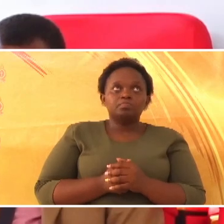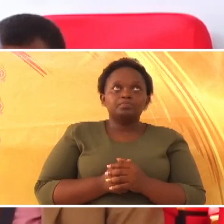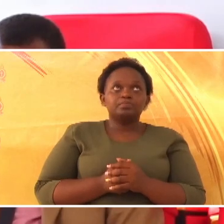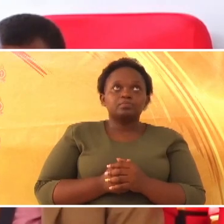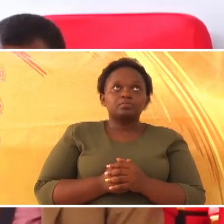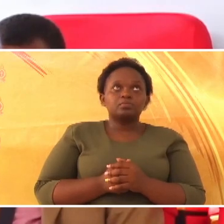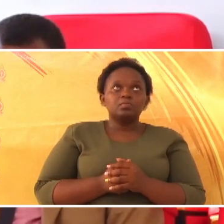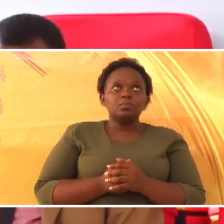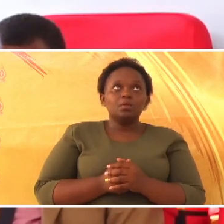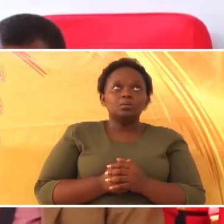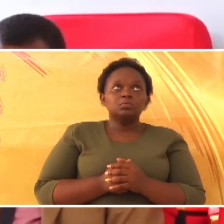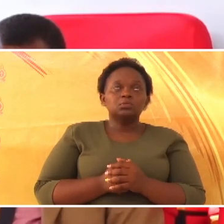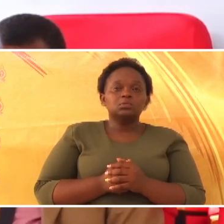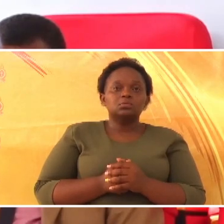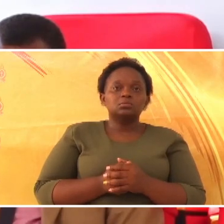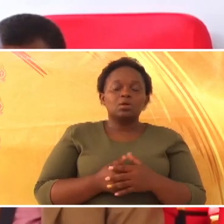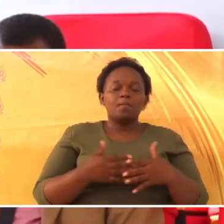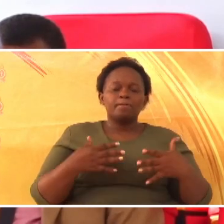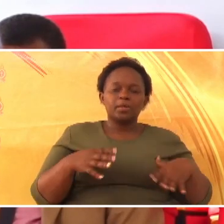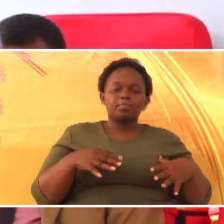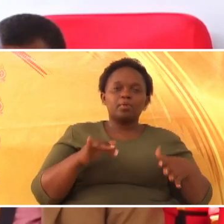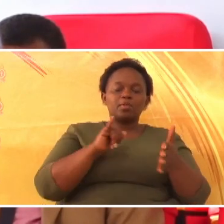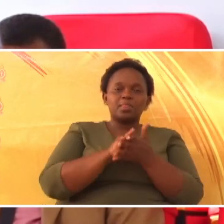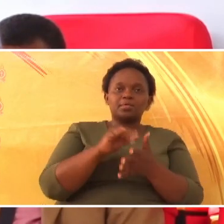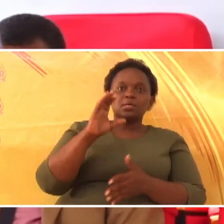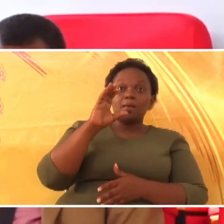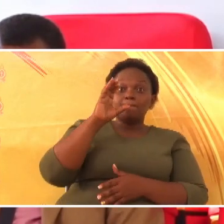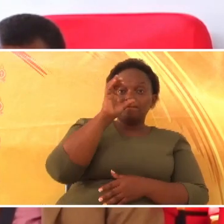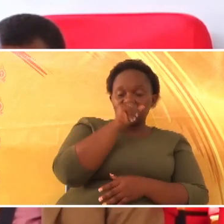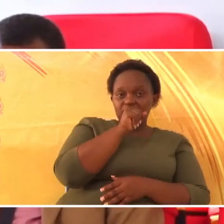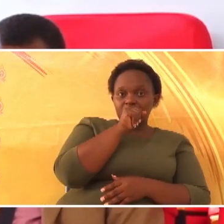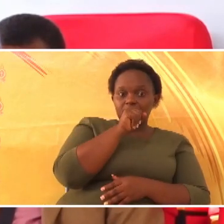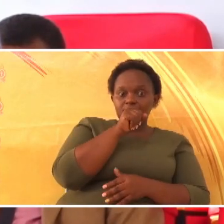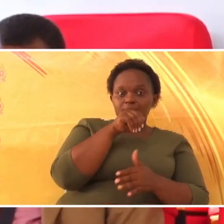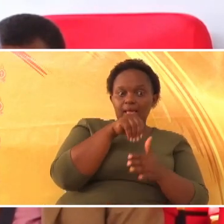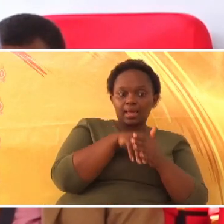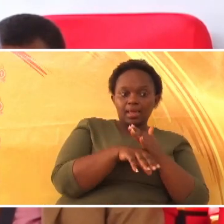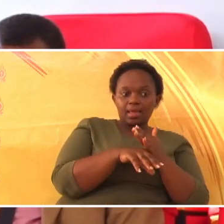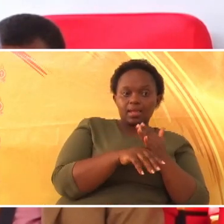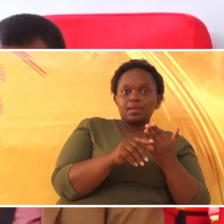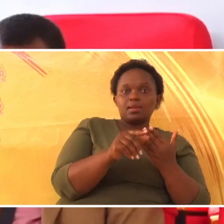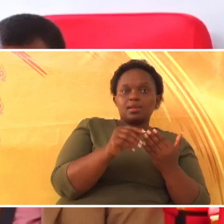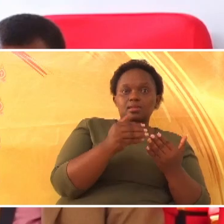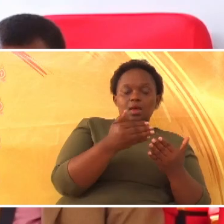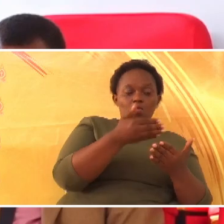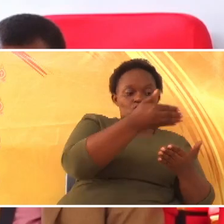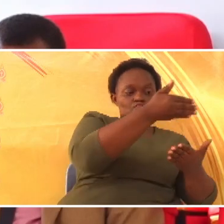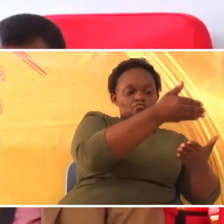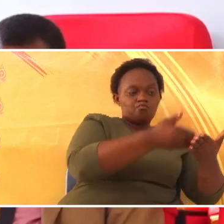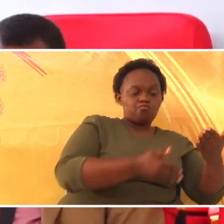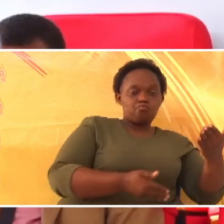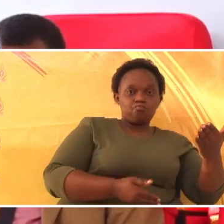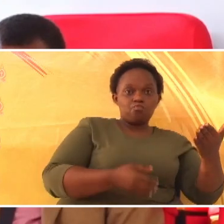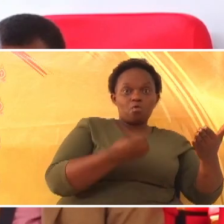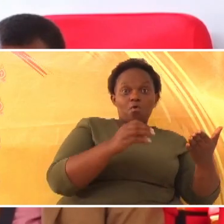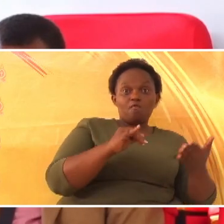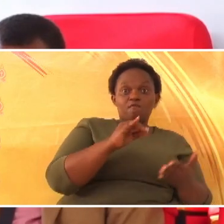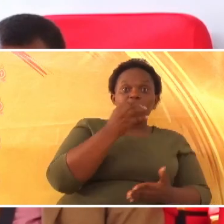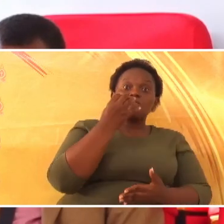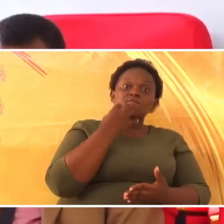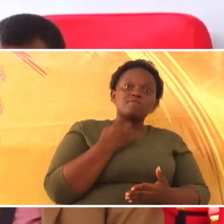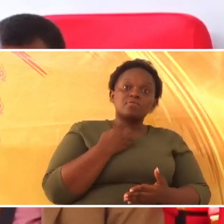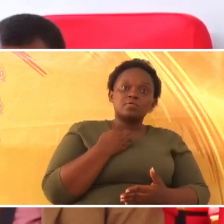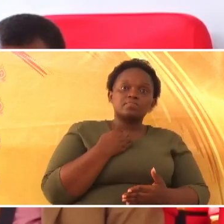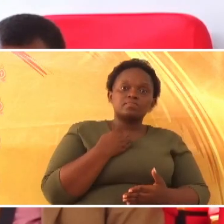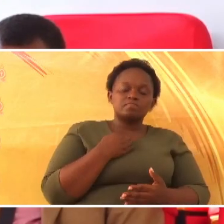wanakosekana katika ile list ya Hebrews kuminamoja. Wakwaza ni